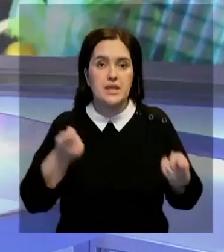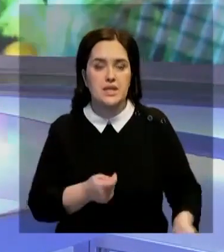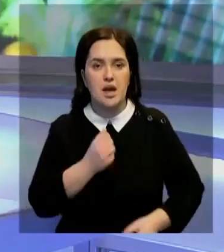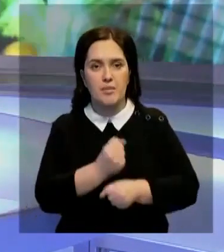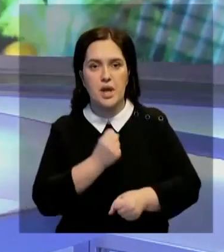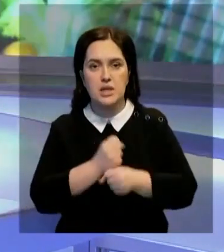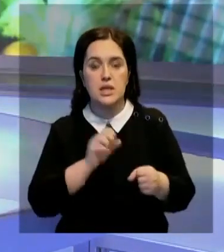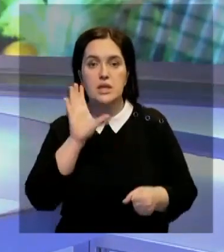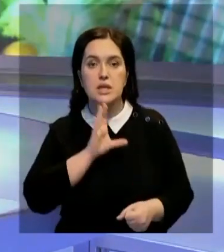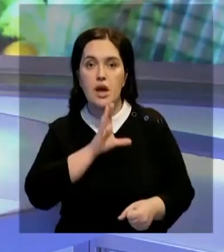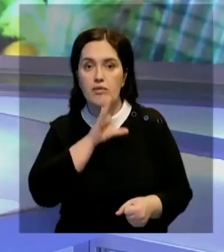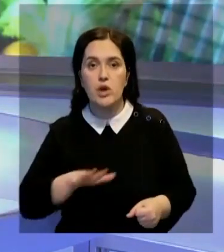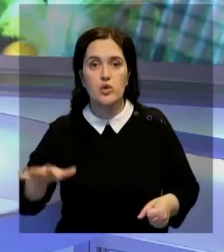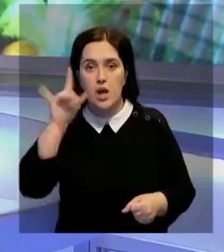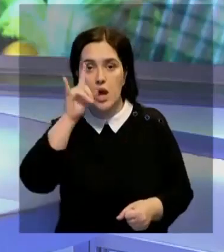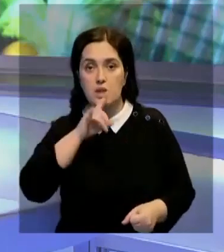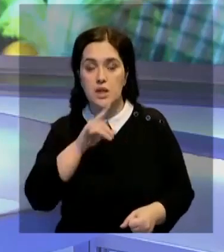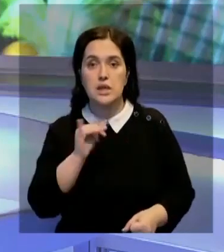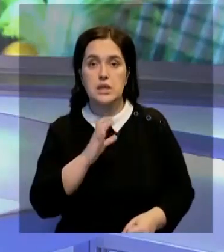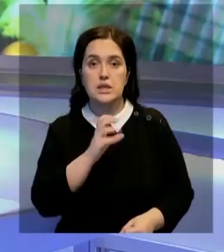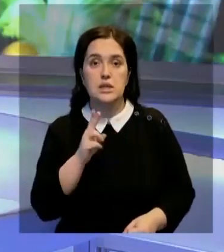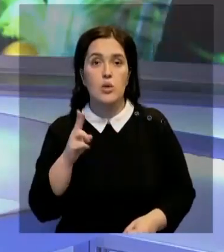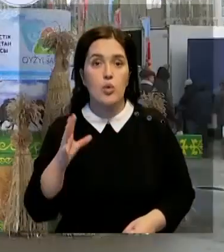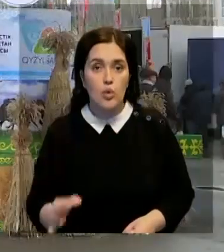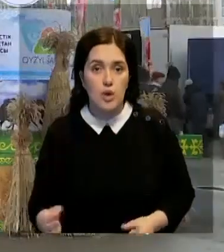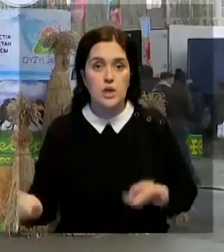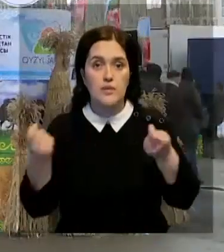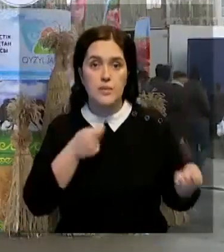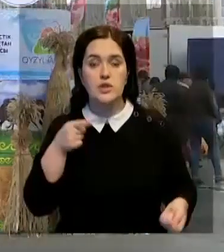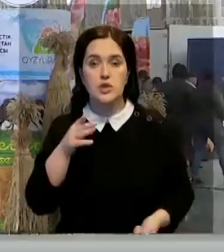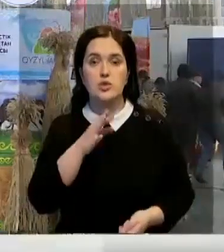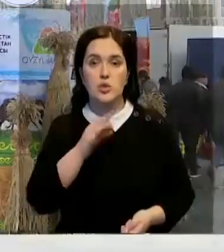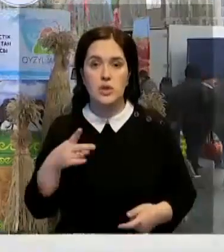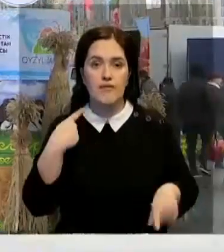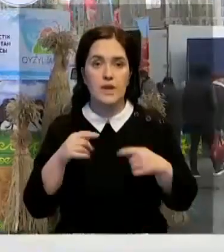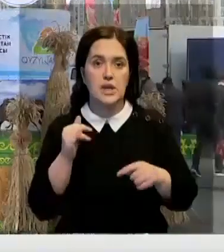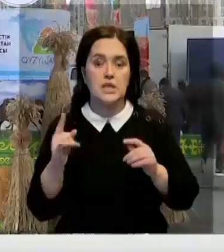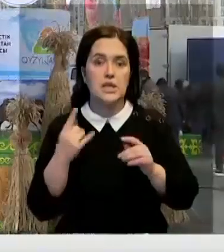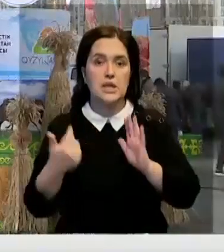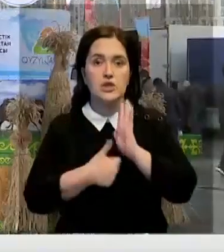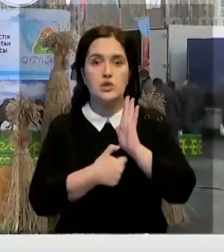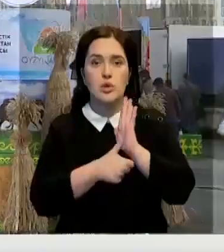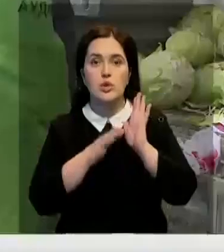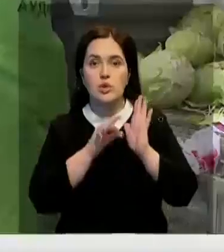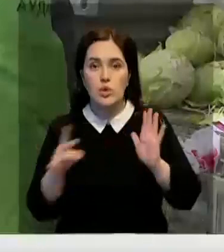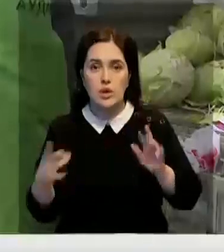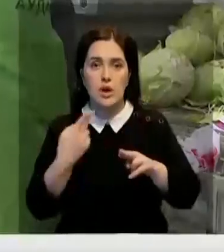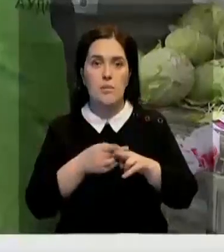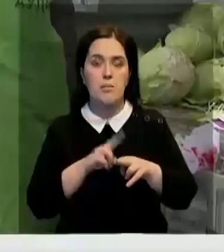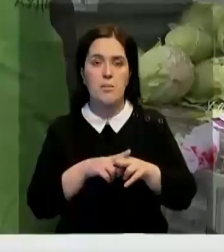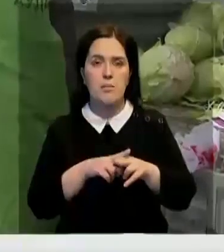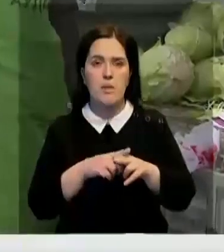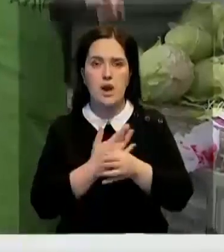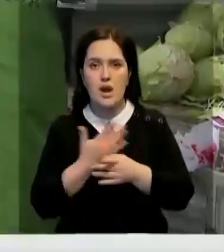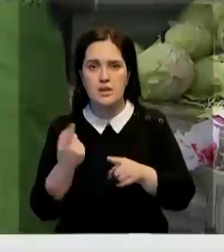производители северных регионов Казахстана. Только из СКО доставили больше 1000 тонн товаров. Из них 600 тонн плода